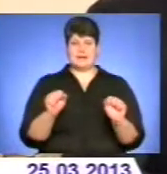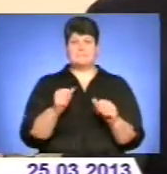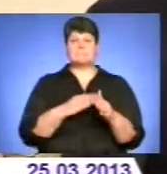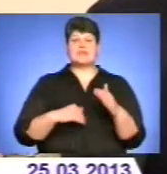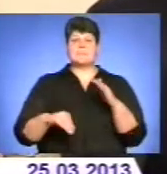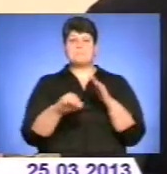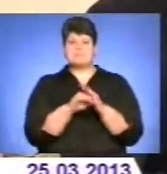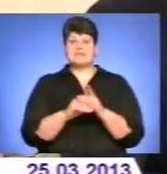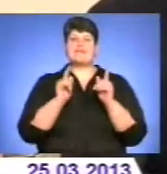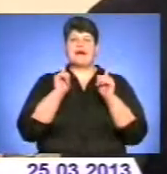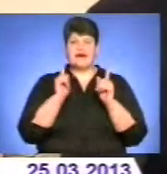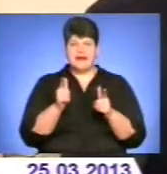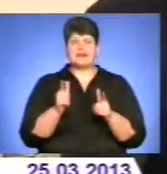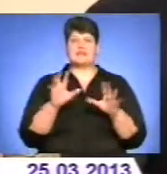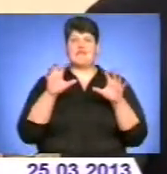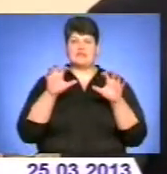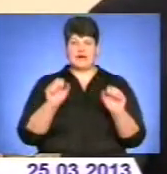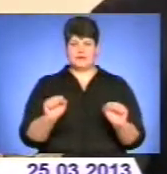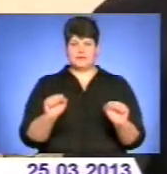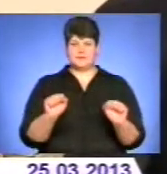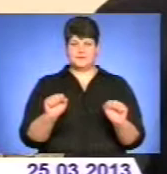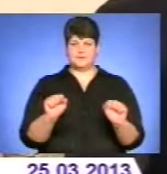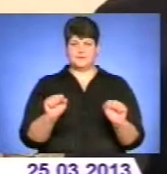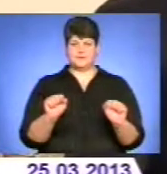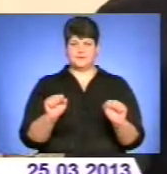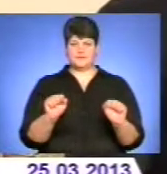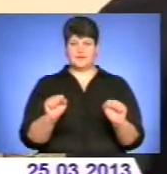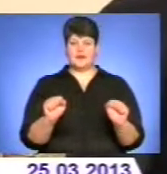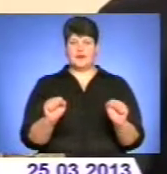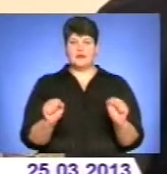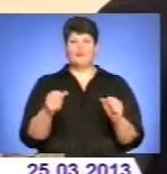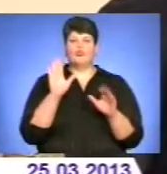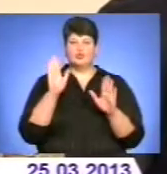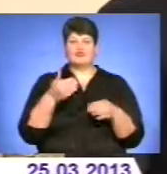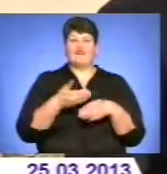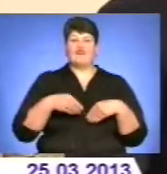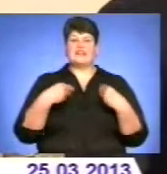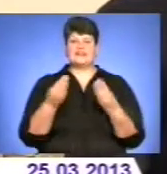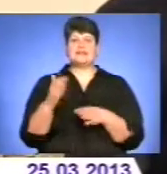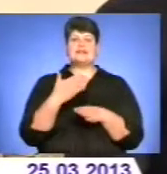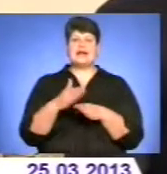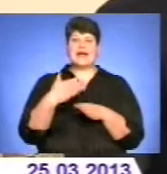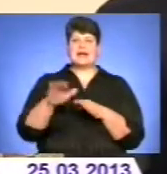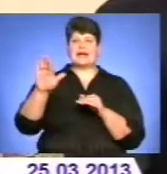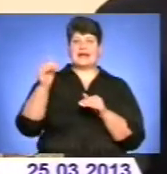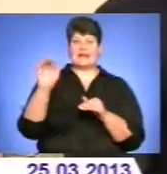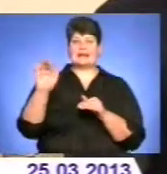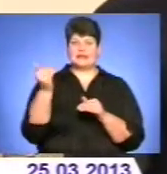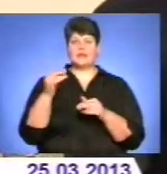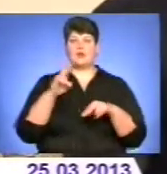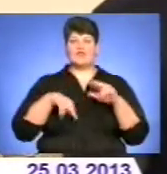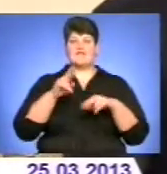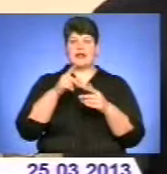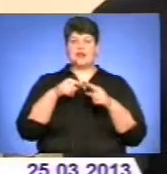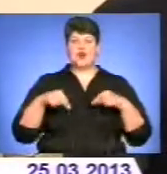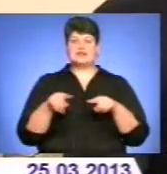влади буде видаватися кредит будівельної організації, яка буде будувати вже